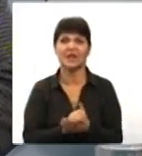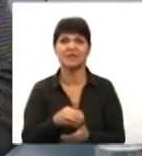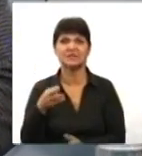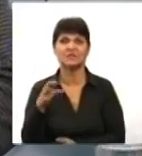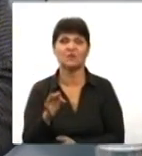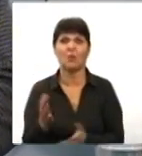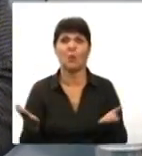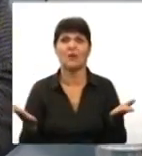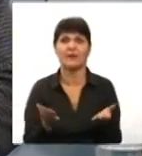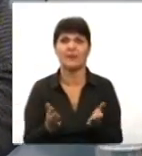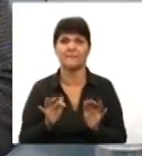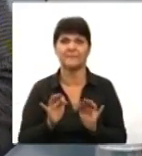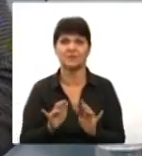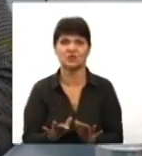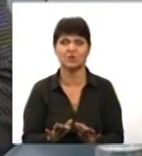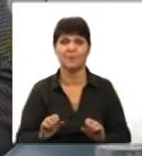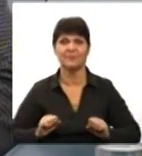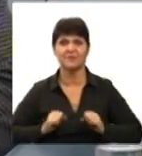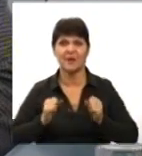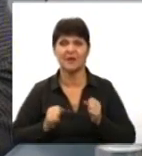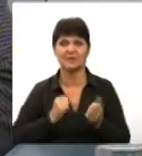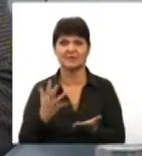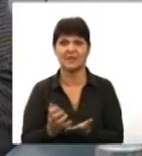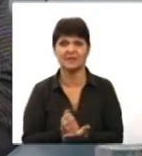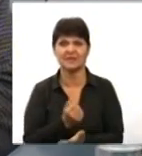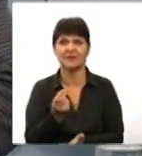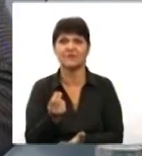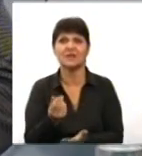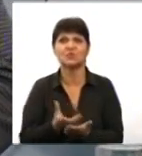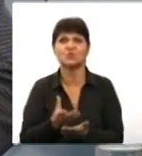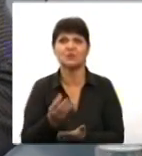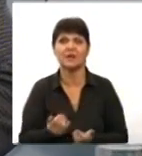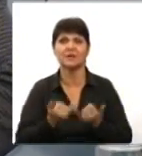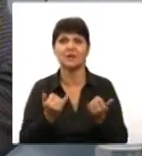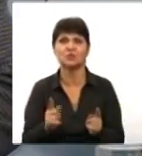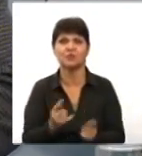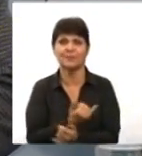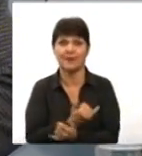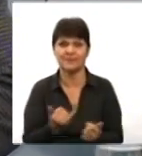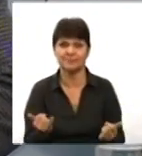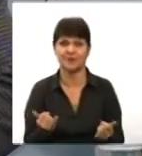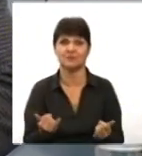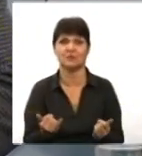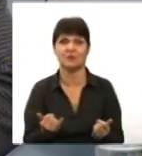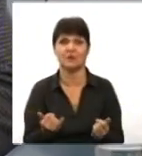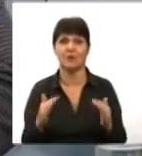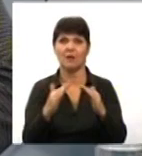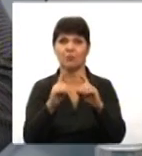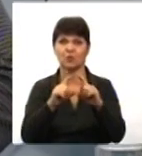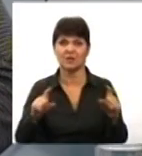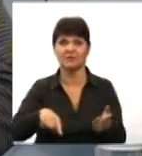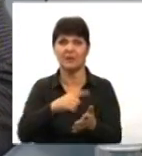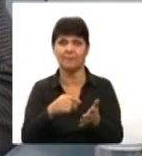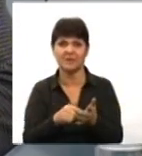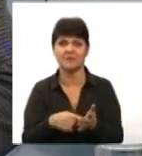намагається знайти фінансування, можливо, для того, аби забезпечити будівлі, міста і області